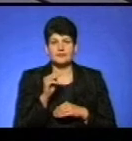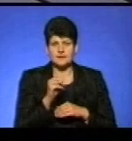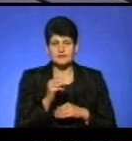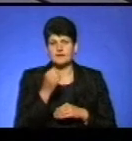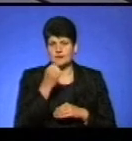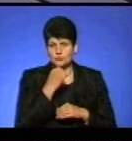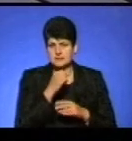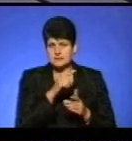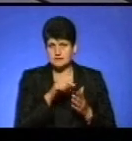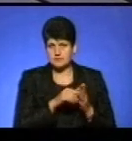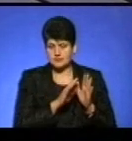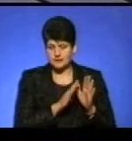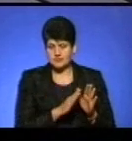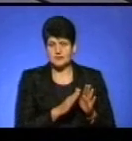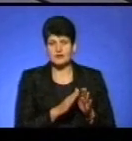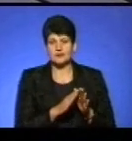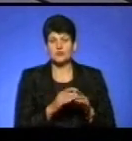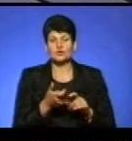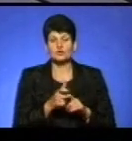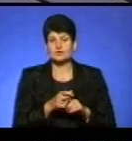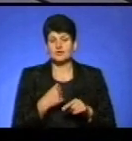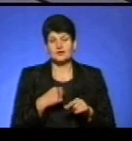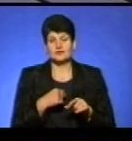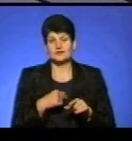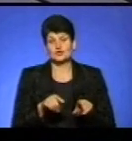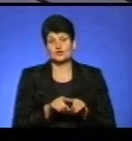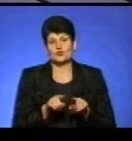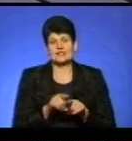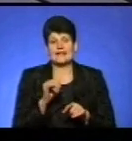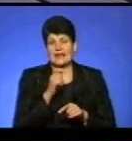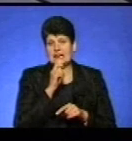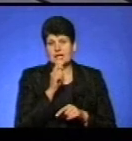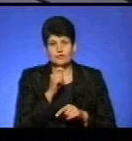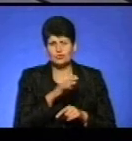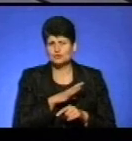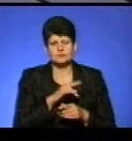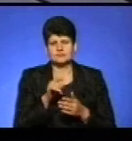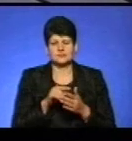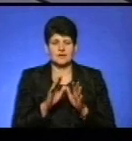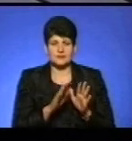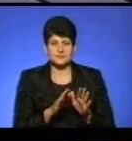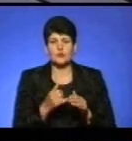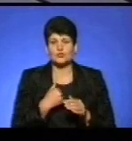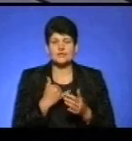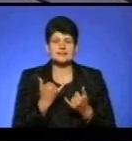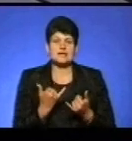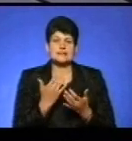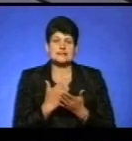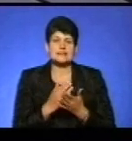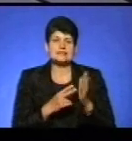запитання. Я думаю, що вона так дуже схожа з інтерв'ю, яке було в вашій. Схожі запитання. Дивіться, у нас зараз є сім